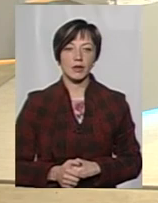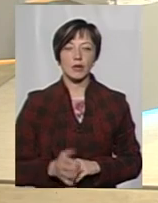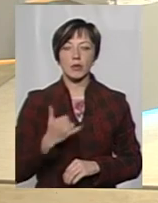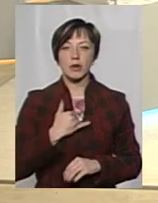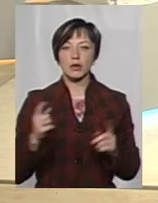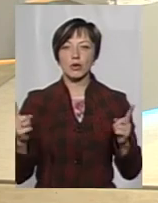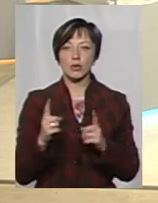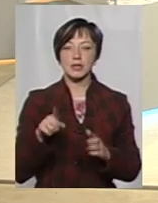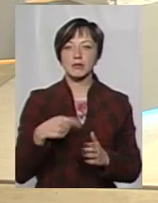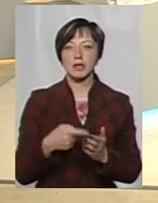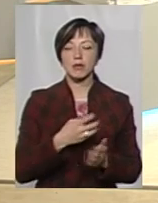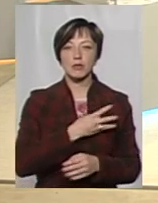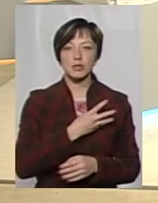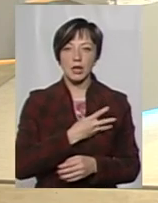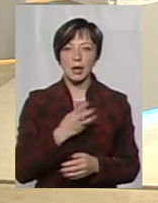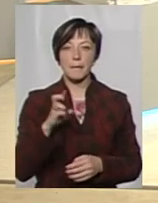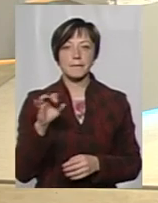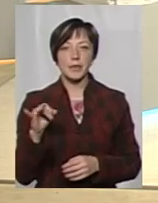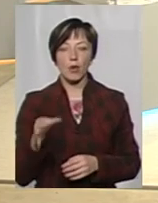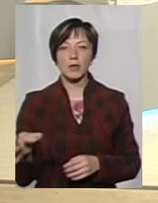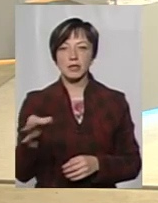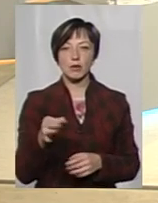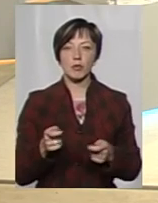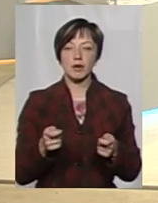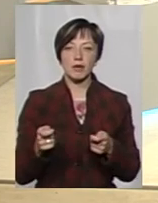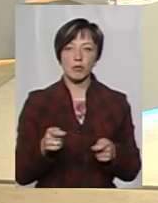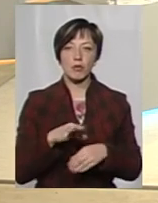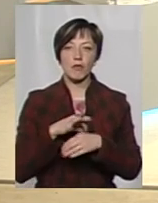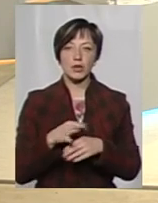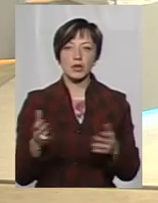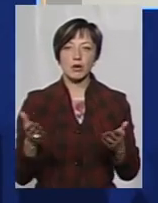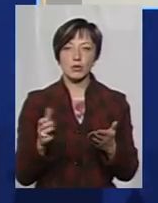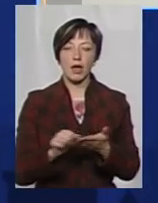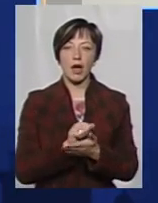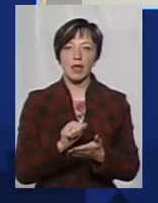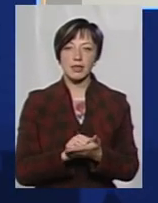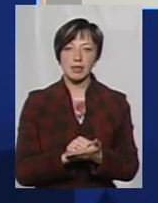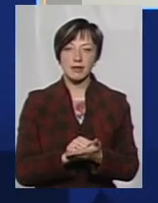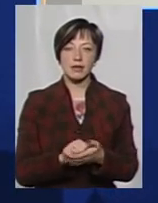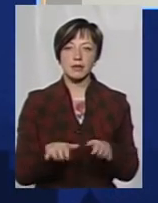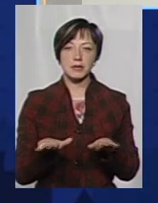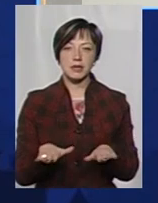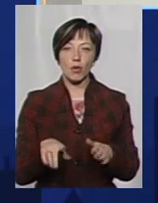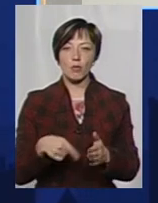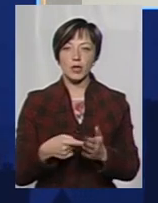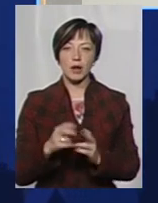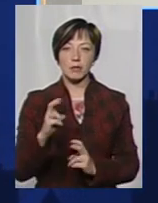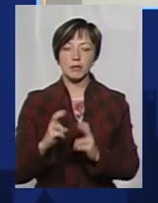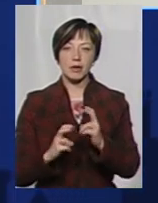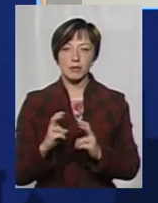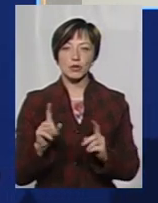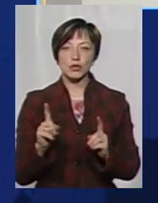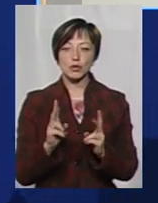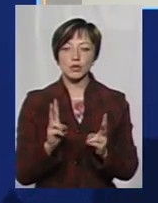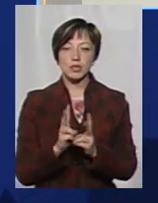мене коротке запитання і побажання. Якби обласне управління проводило якусь атестацію на місцях комунальних підприємств,